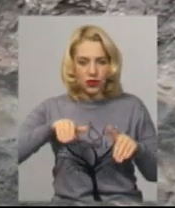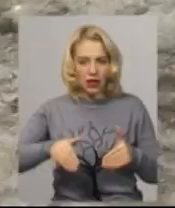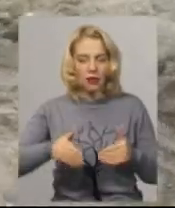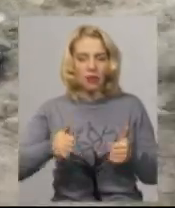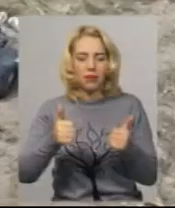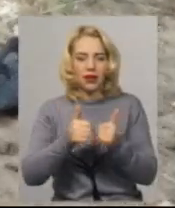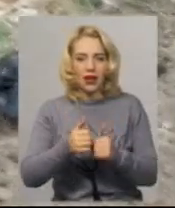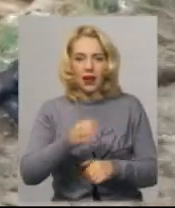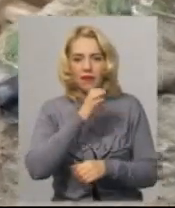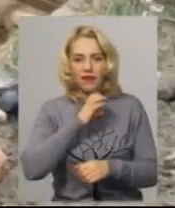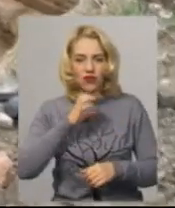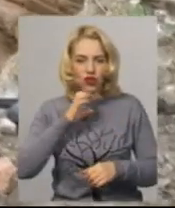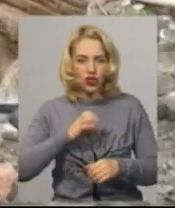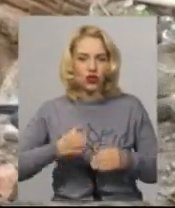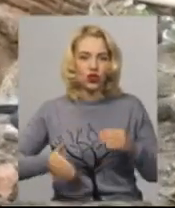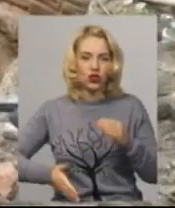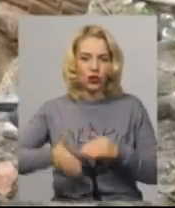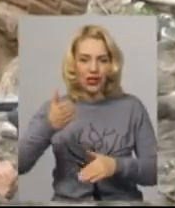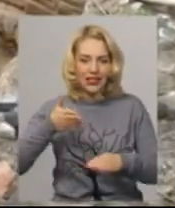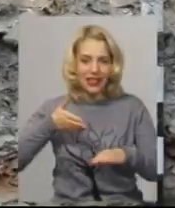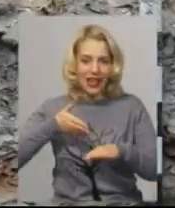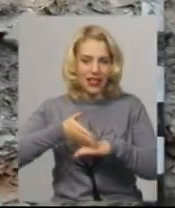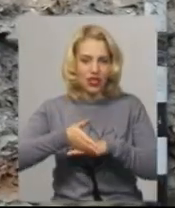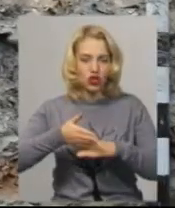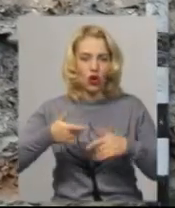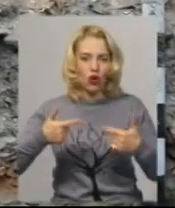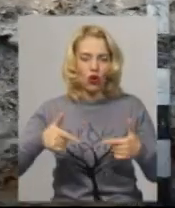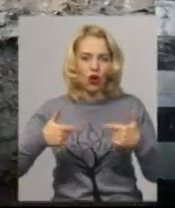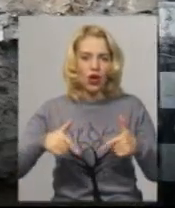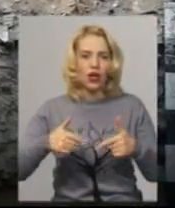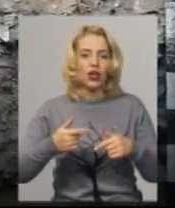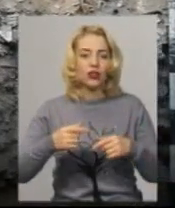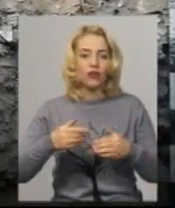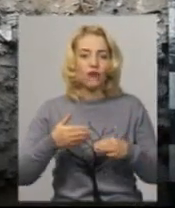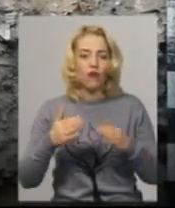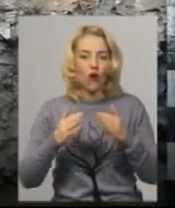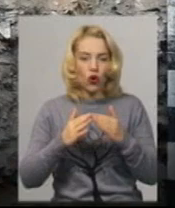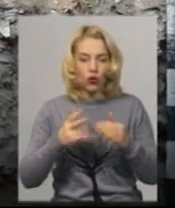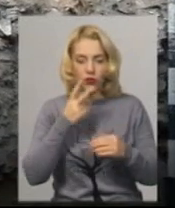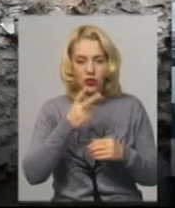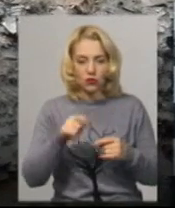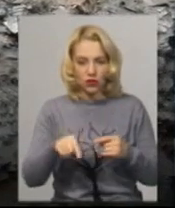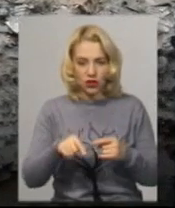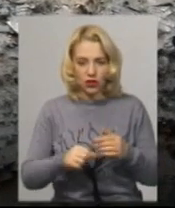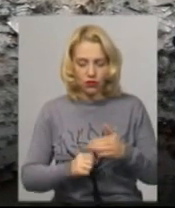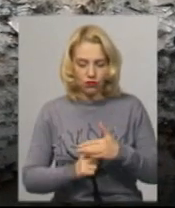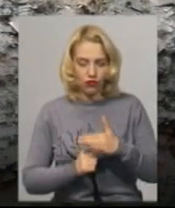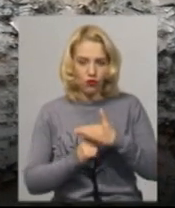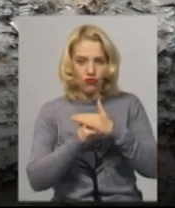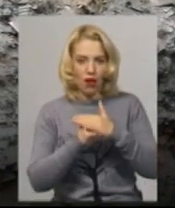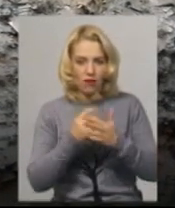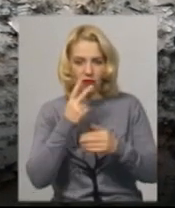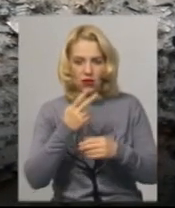стіни Заїжджого двору та вже натрапили на лицьову частину фундаменту. Це історичний центр. Ми бачимо, що достатньо потужний шар в